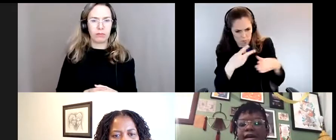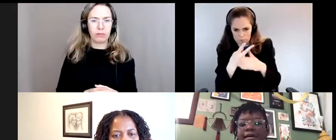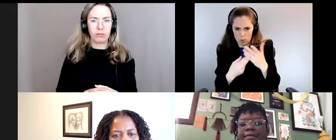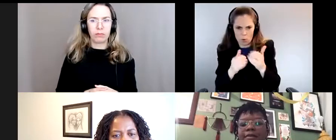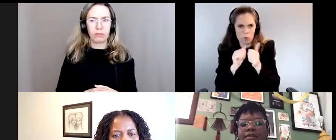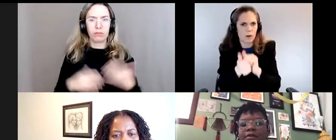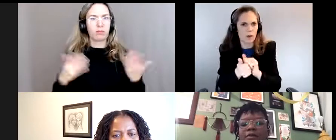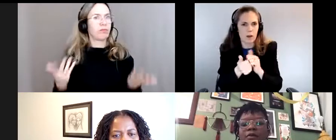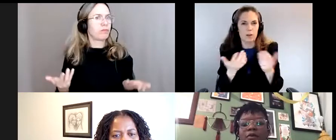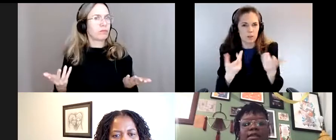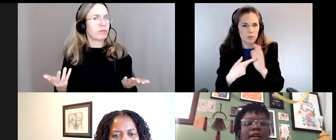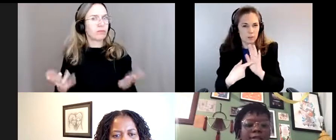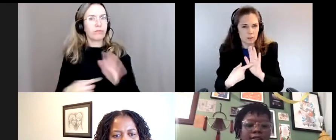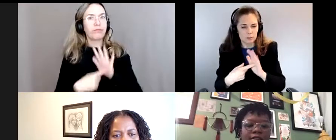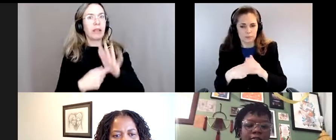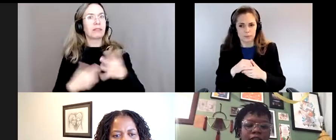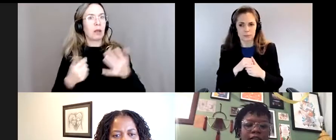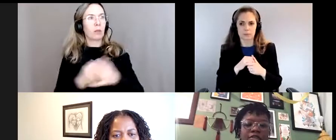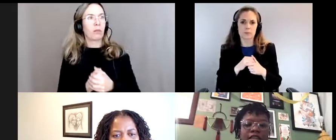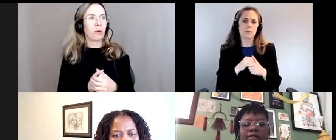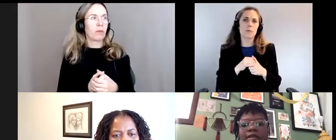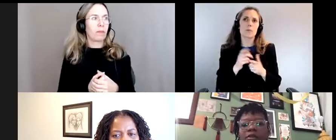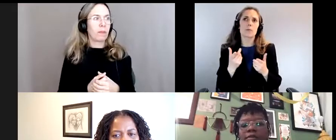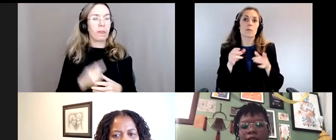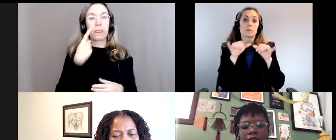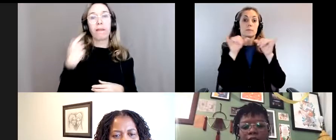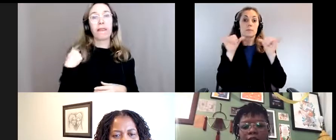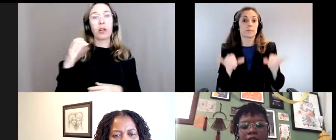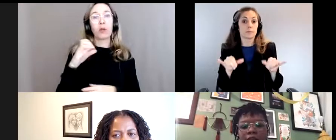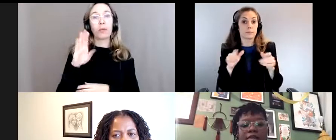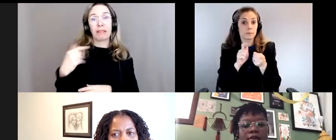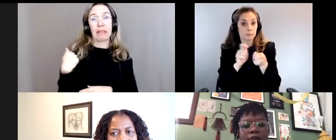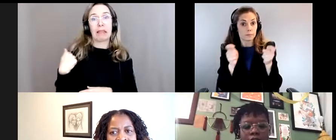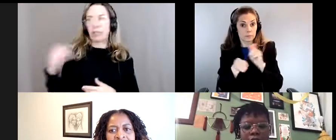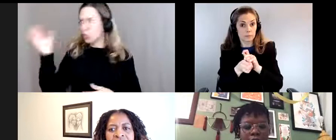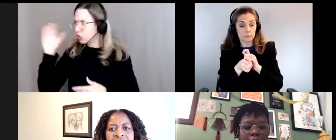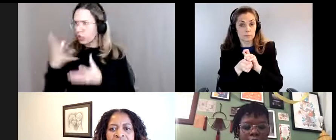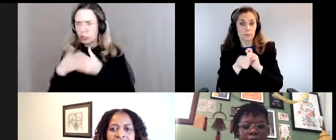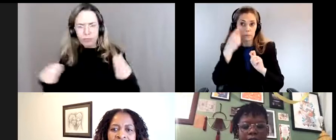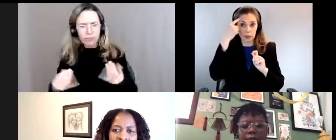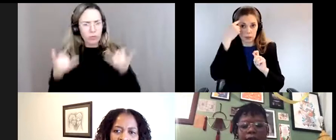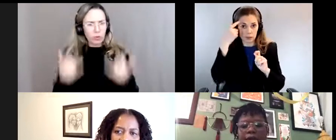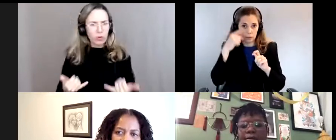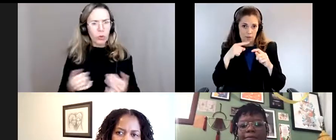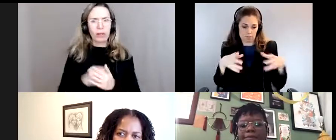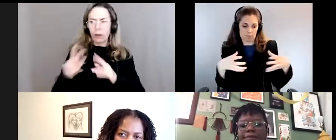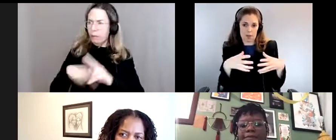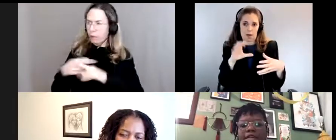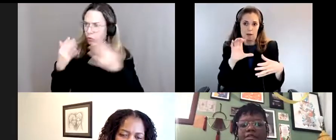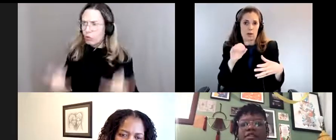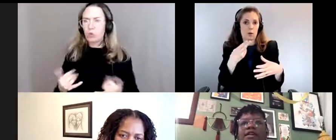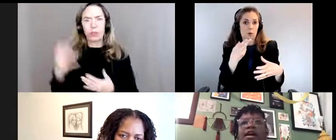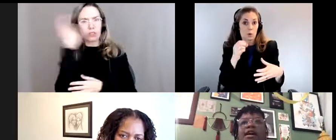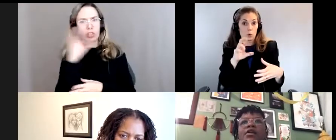Donc, par exemple, quand on a vu ce qui est arrivé en Colombie-Britannique, on essayait de trouver des réponses rapides